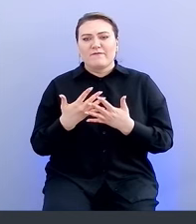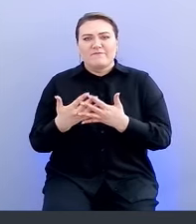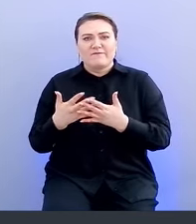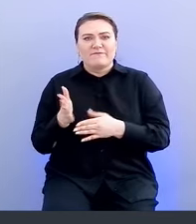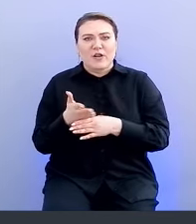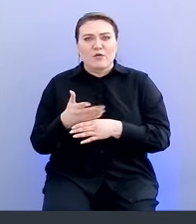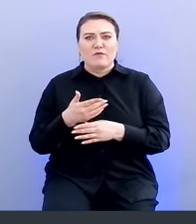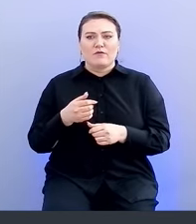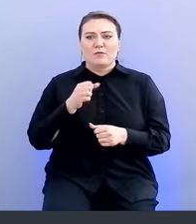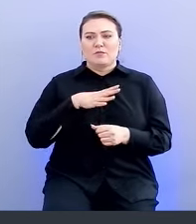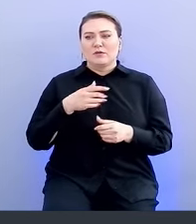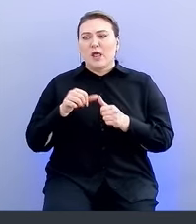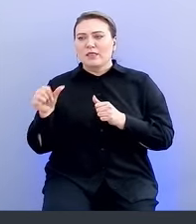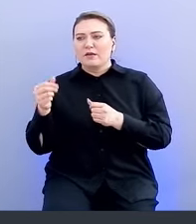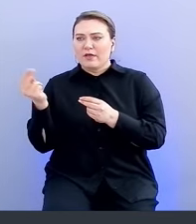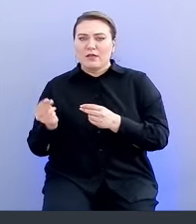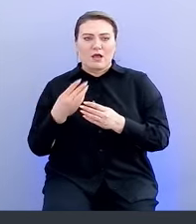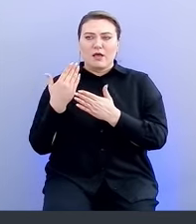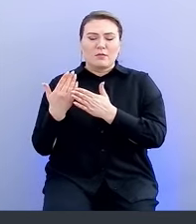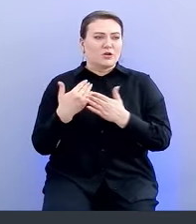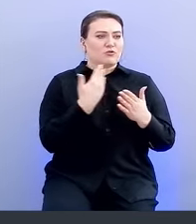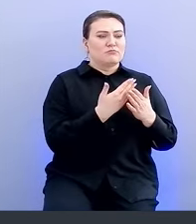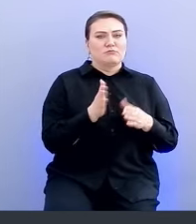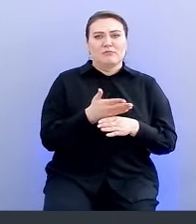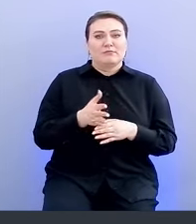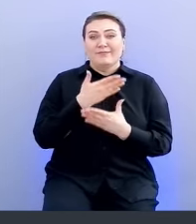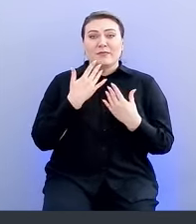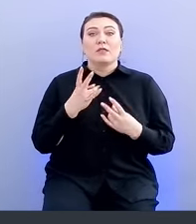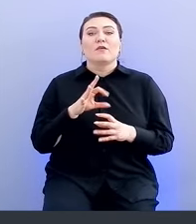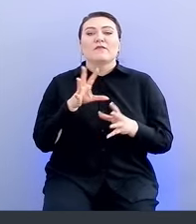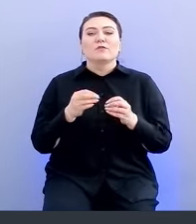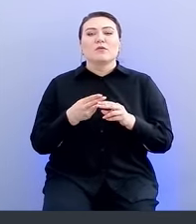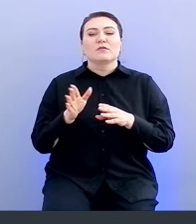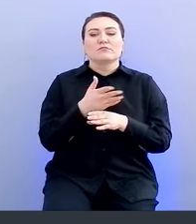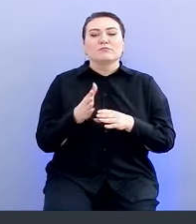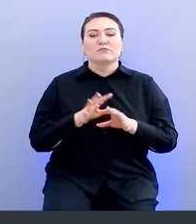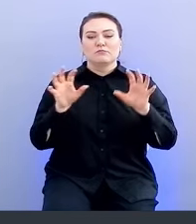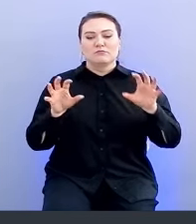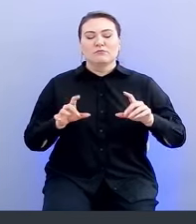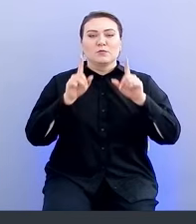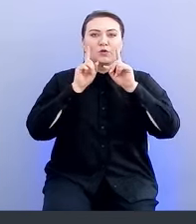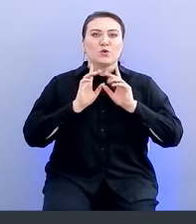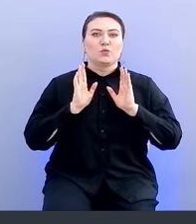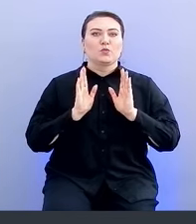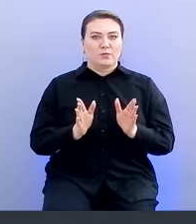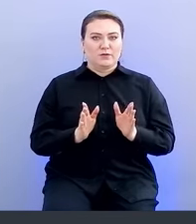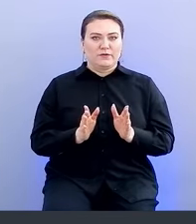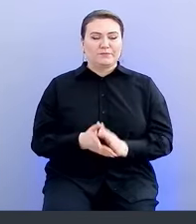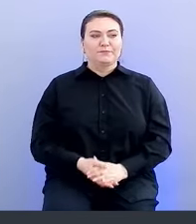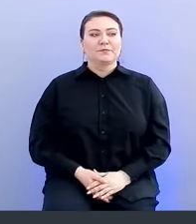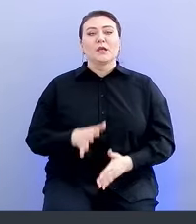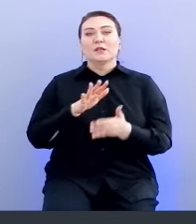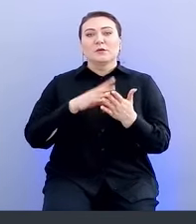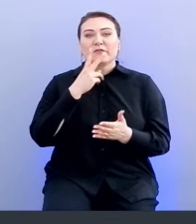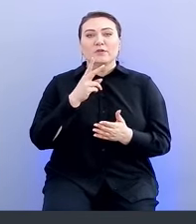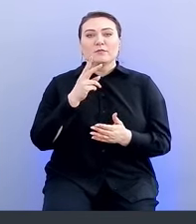возможности отдельного отображения и так далее. Но все это рассортировано для удобства на самом деле. Дальше